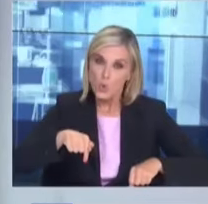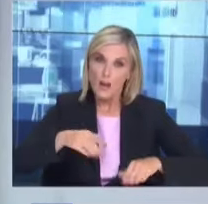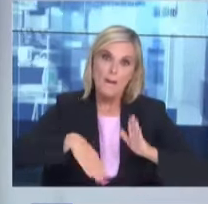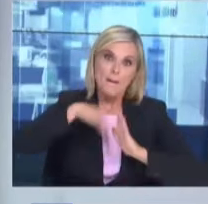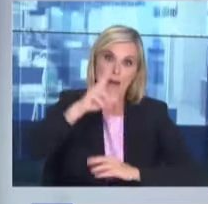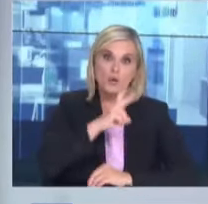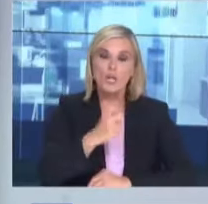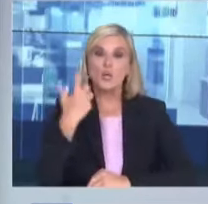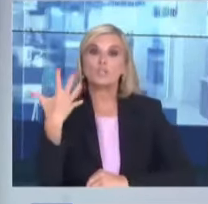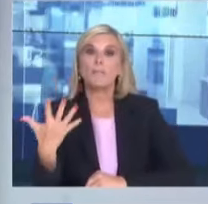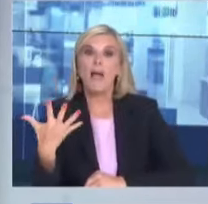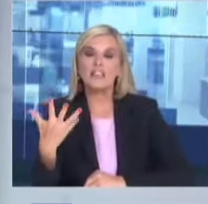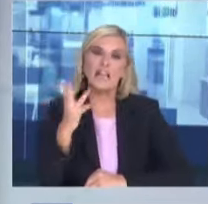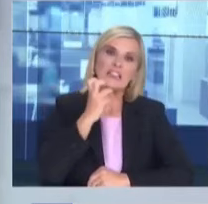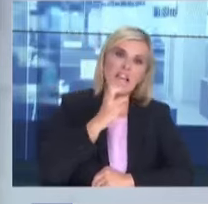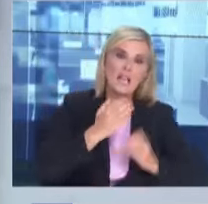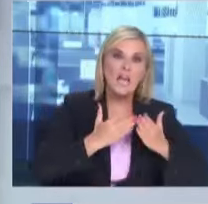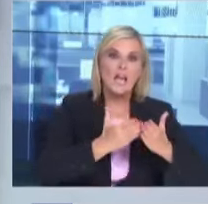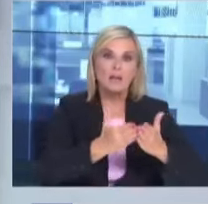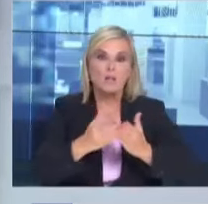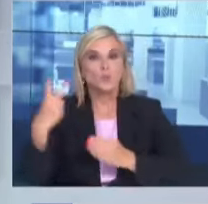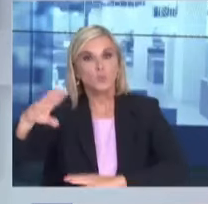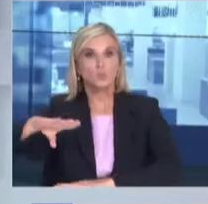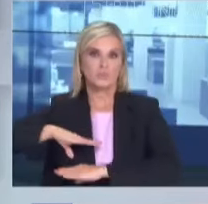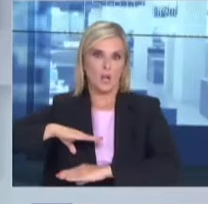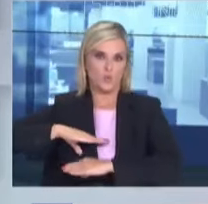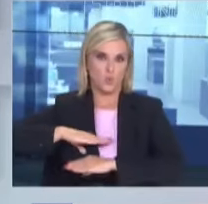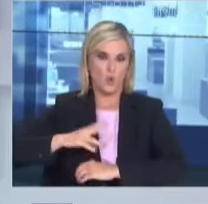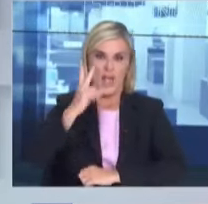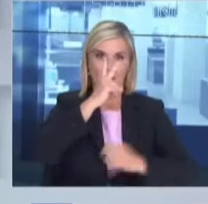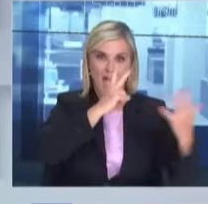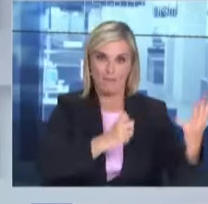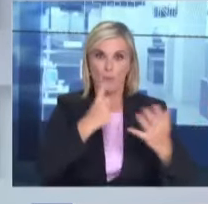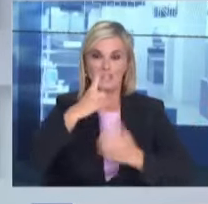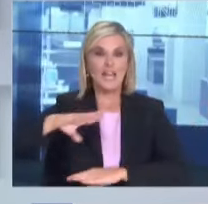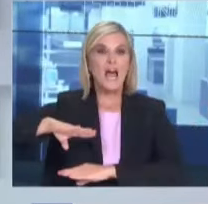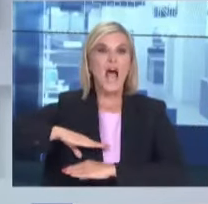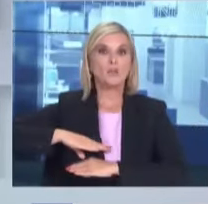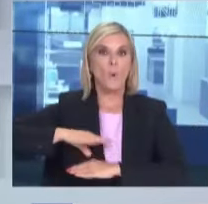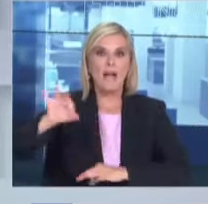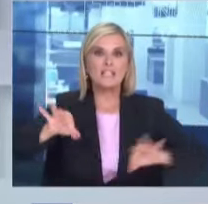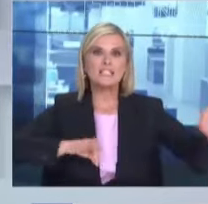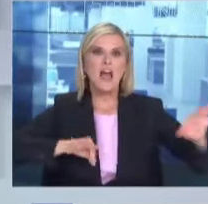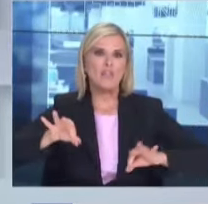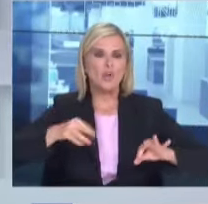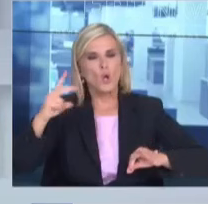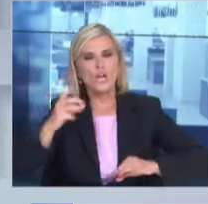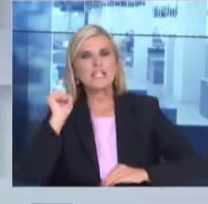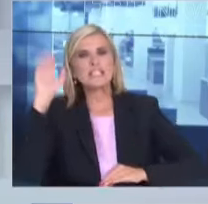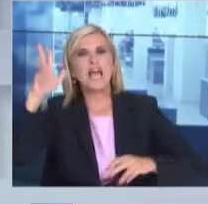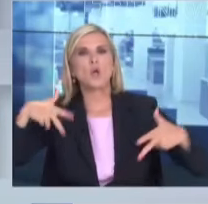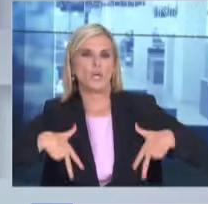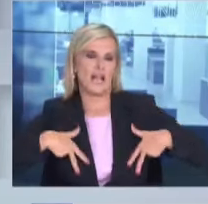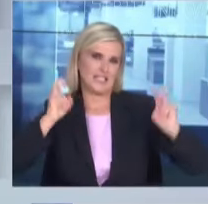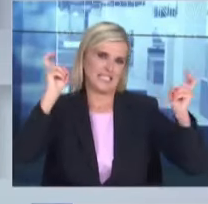πάνω από 25 με 30 λέμβους και κατευθύνονται και άλλες, 71 άτομα του σχεδίου ξενοκράτης και επιπλέον αυτών υπάρχουν στις